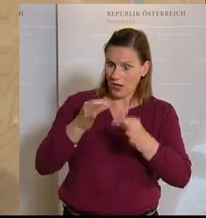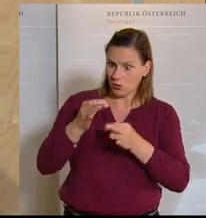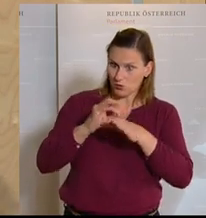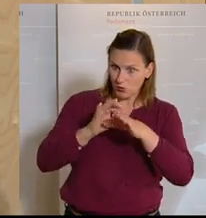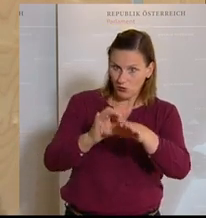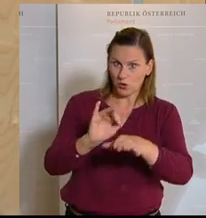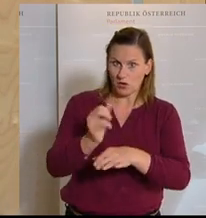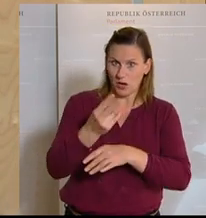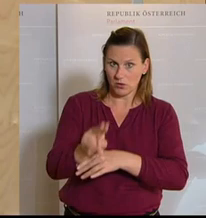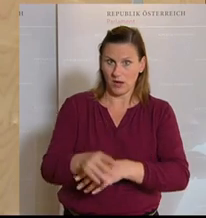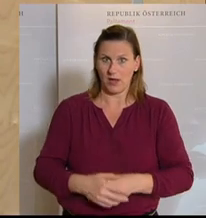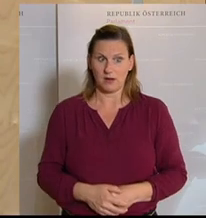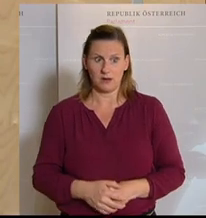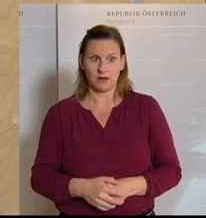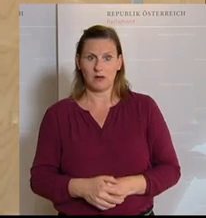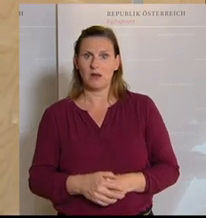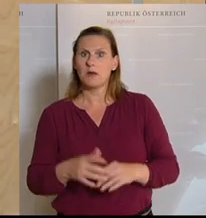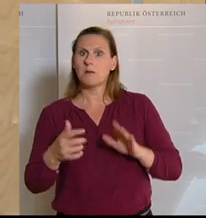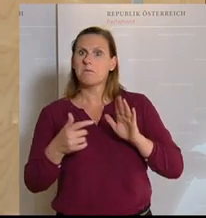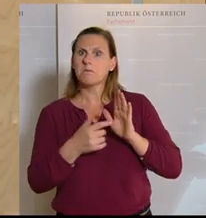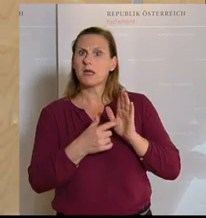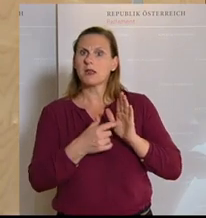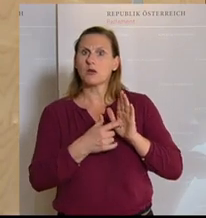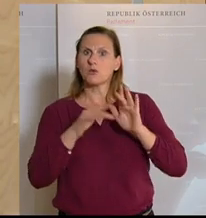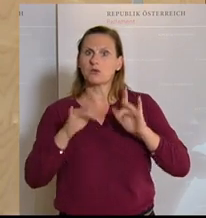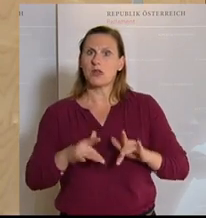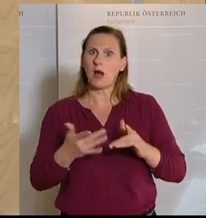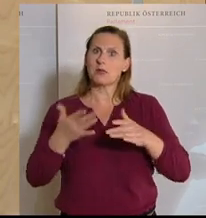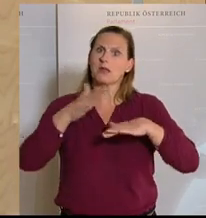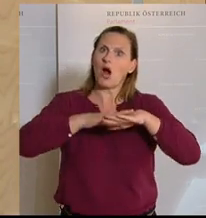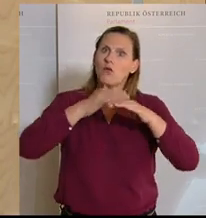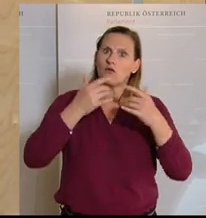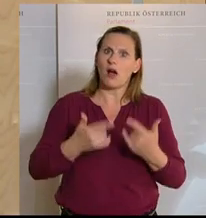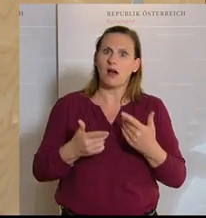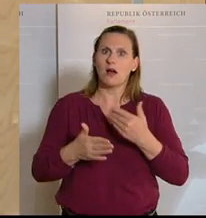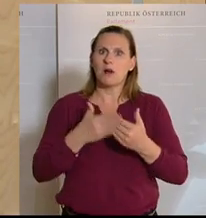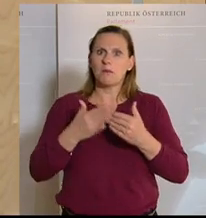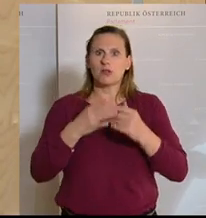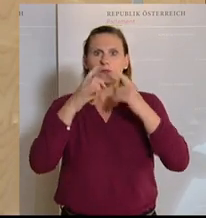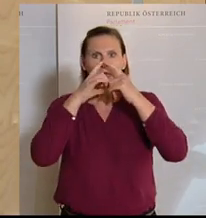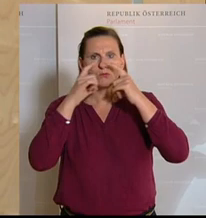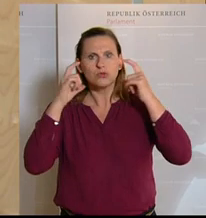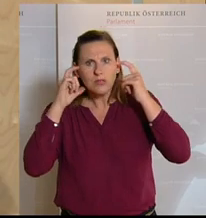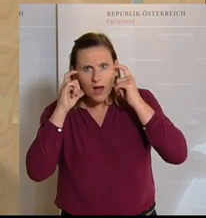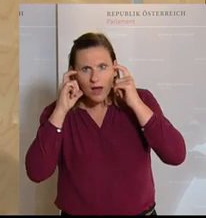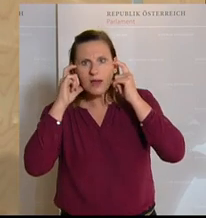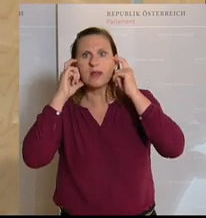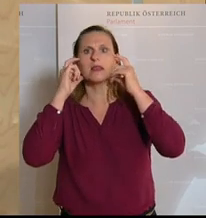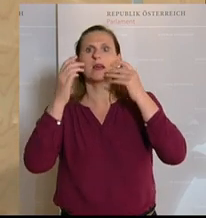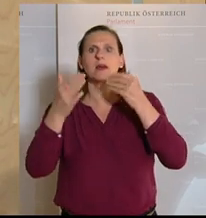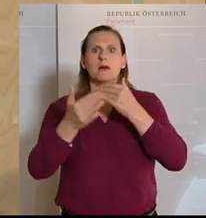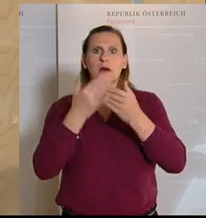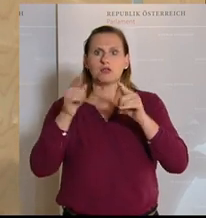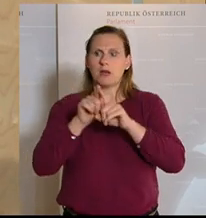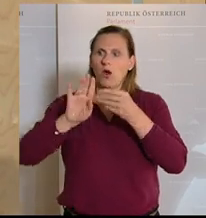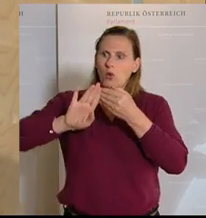oder nicht. Und zwar unter bestimmten Voraussetzungen mit Auflagen. Zum Beispiel dem Tragen eines Mund-Nasen-Schutzes. Zum Beispiel auch